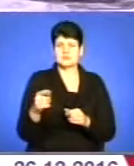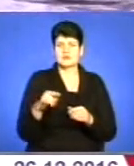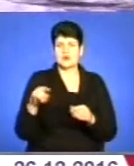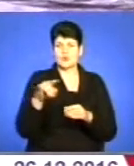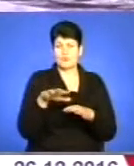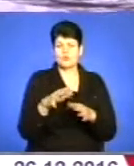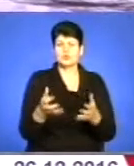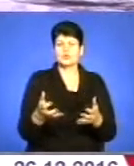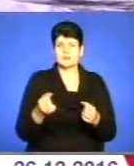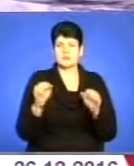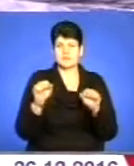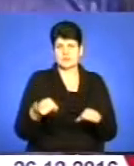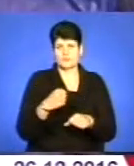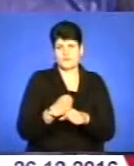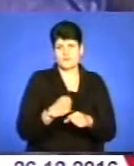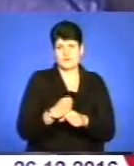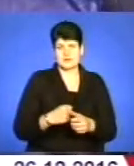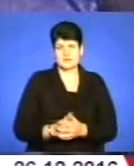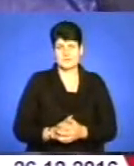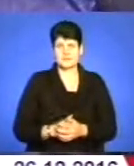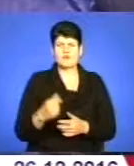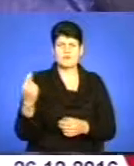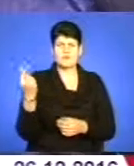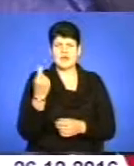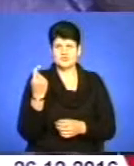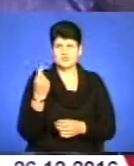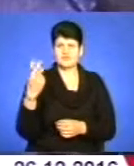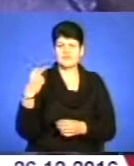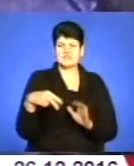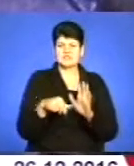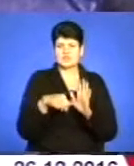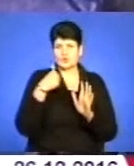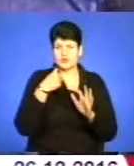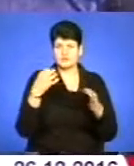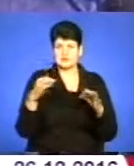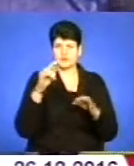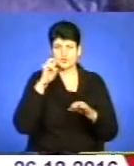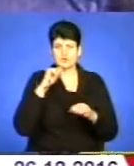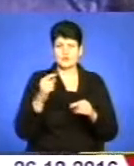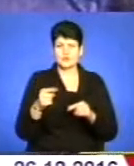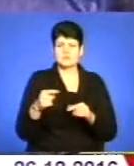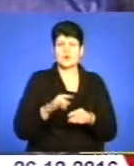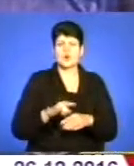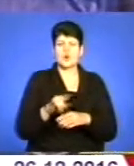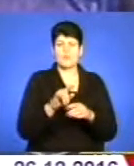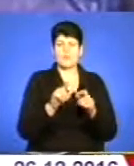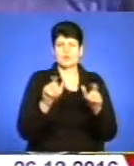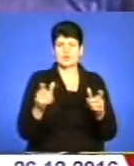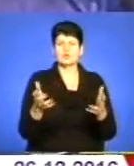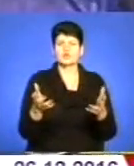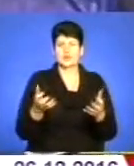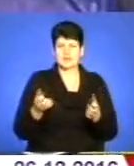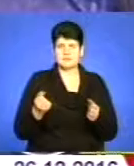врешті отримав можливість запрацювати. Перша за 26 років незалежності України Тернопільський аеропорт отримав